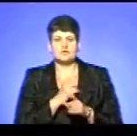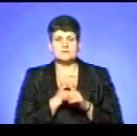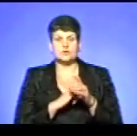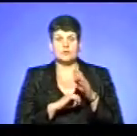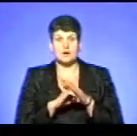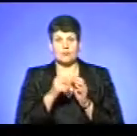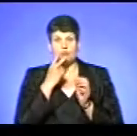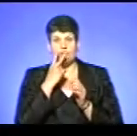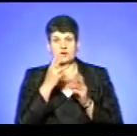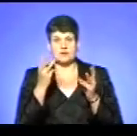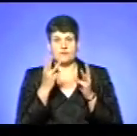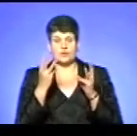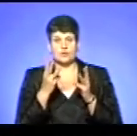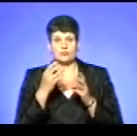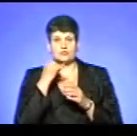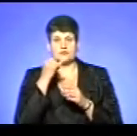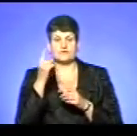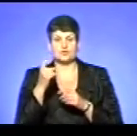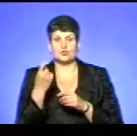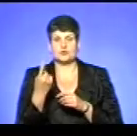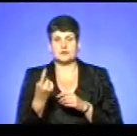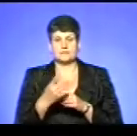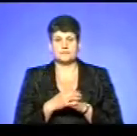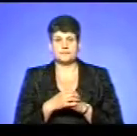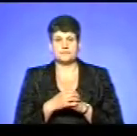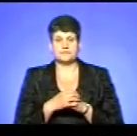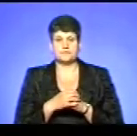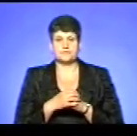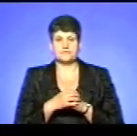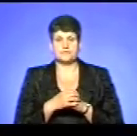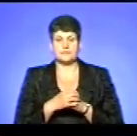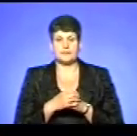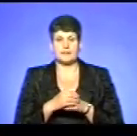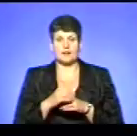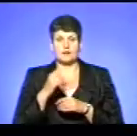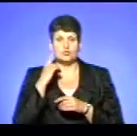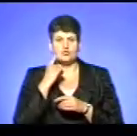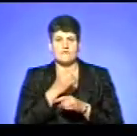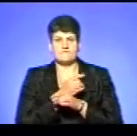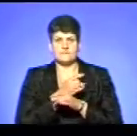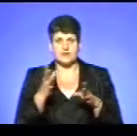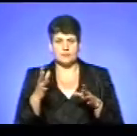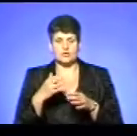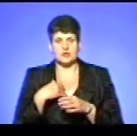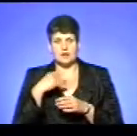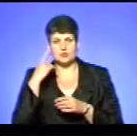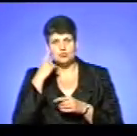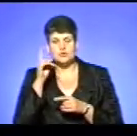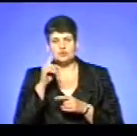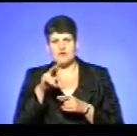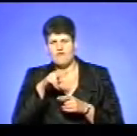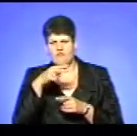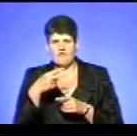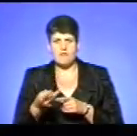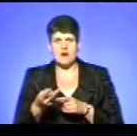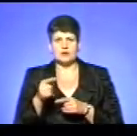побачила вогонь, подзвонила на 101. І коли пролунав вибух, ми думали, що щось обвалилося десь,